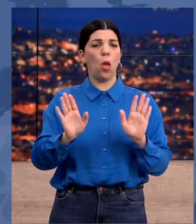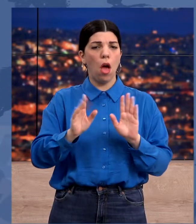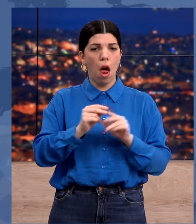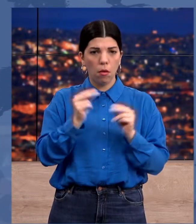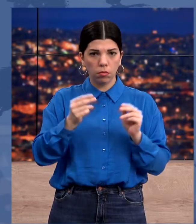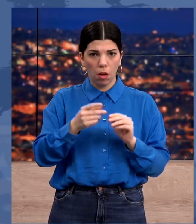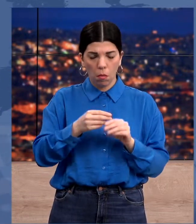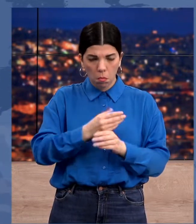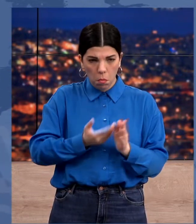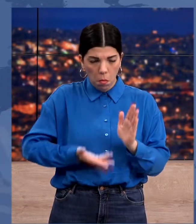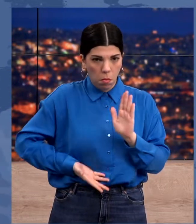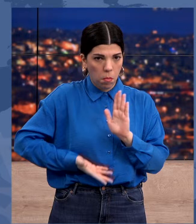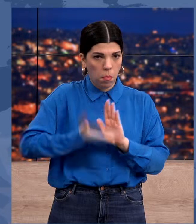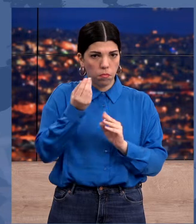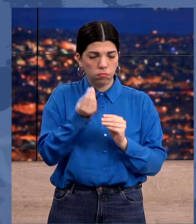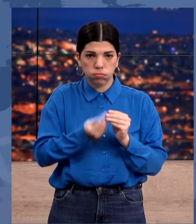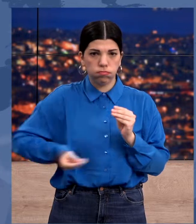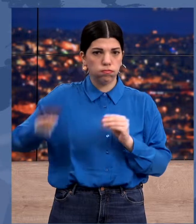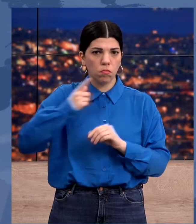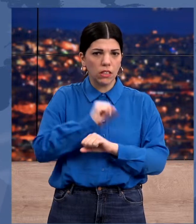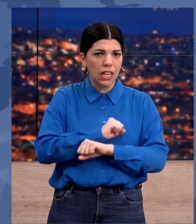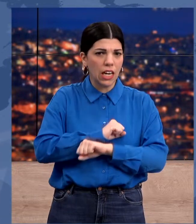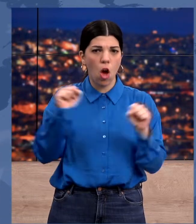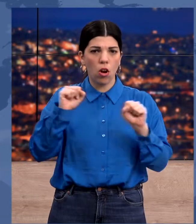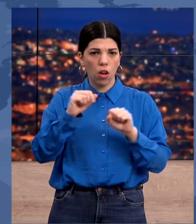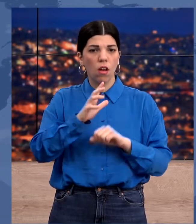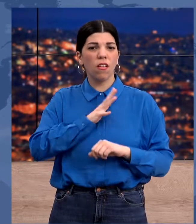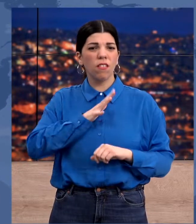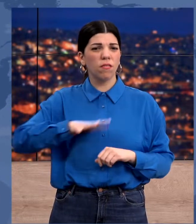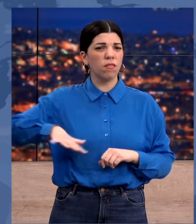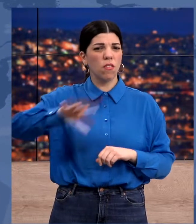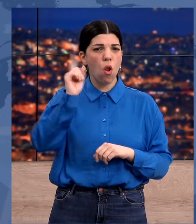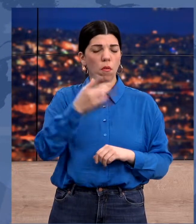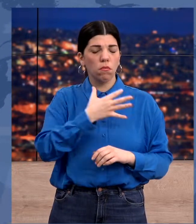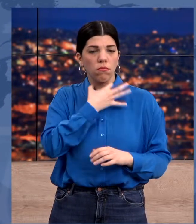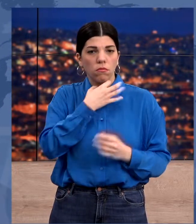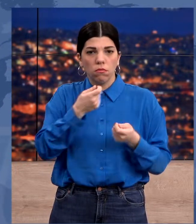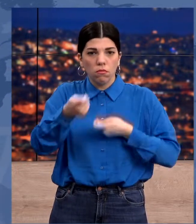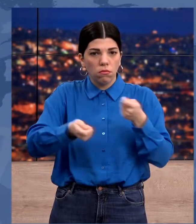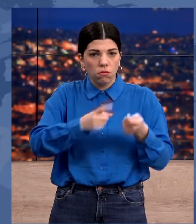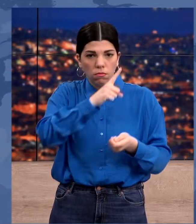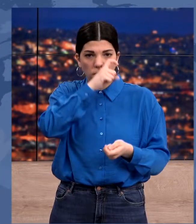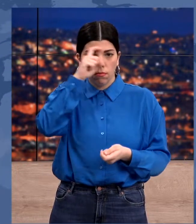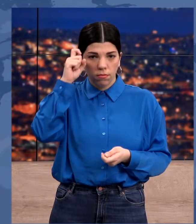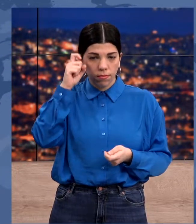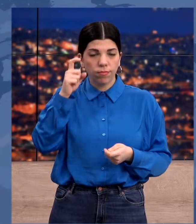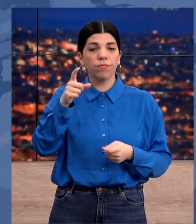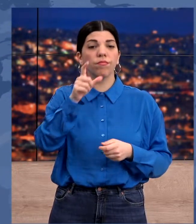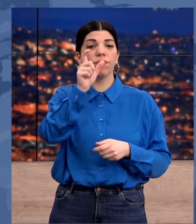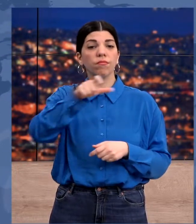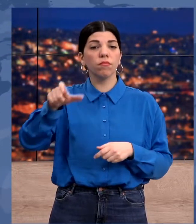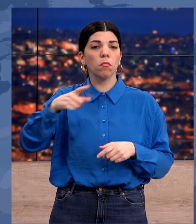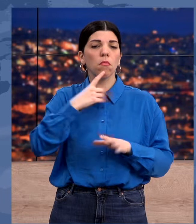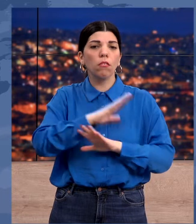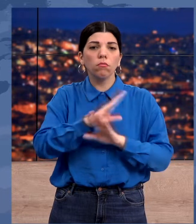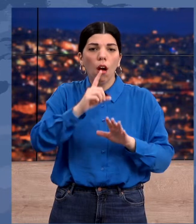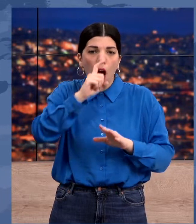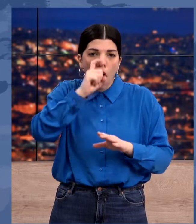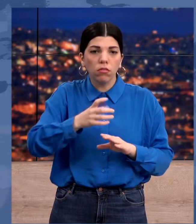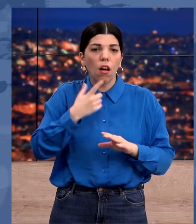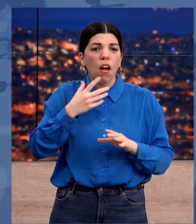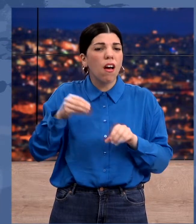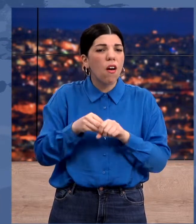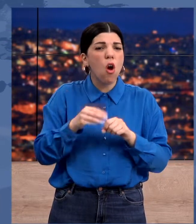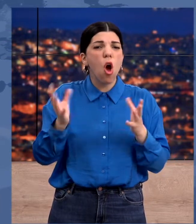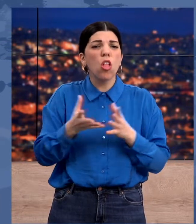Ωστόσο, οι τιμές της ενέργειας πάνε κάθε ρεκόρ με τους πολίτες να ασφυκτιούν. Την ίδια ώρα οι καταναλωτές βάζουν βαθιά το χέρι στη τσέπη και